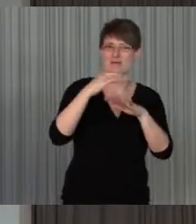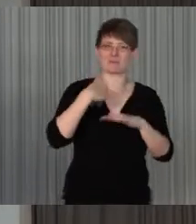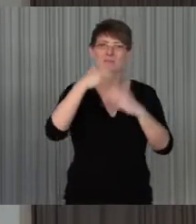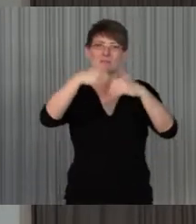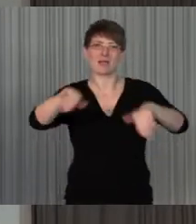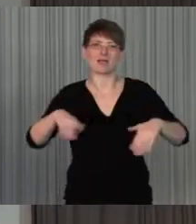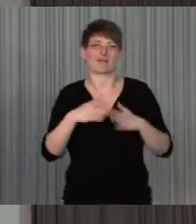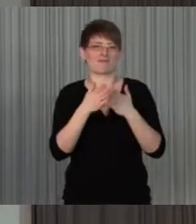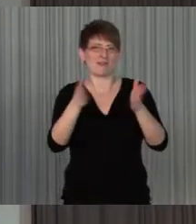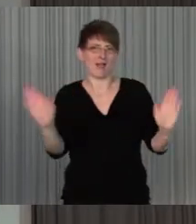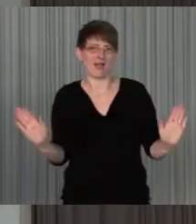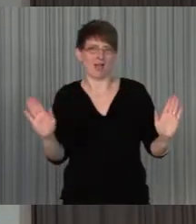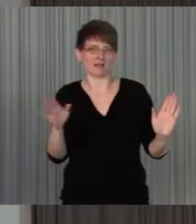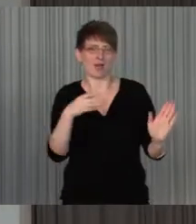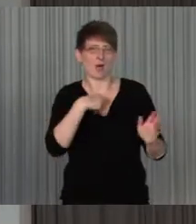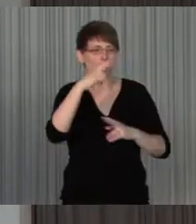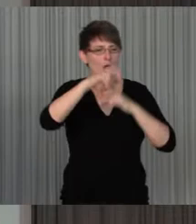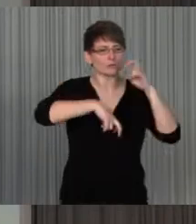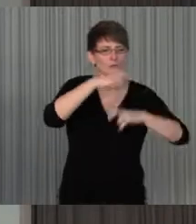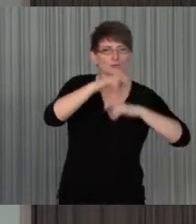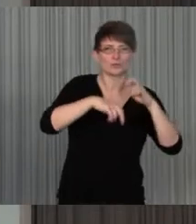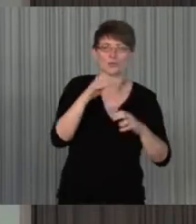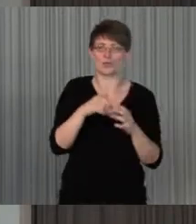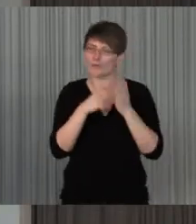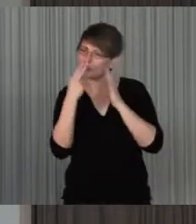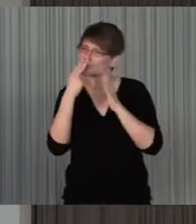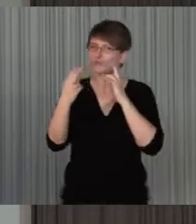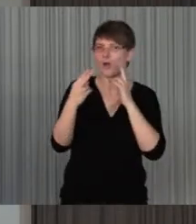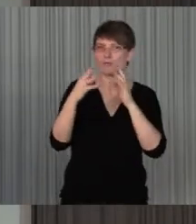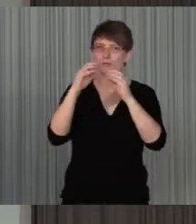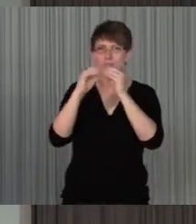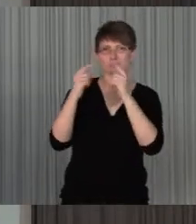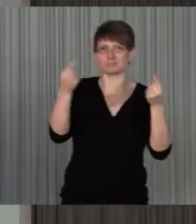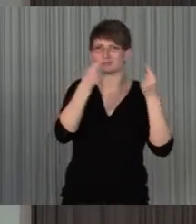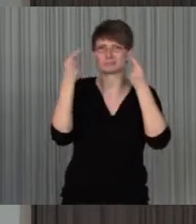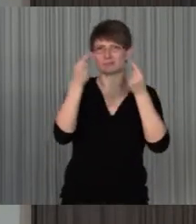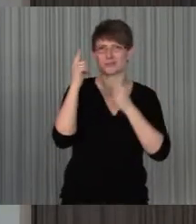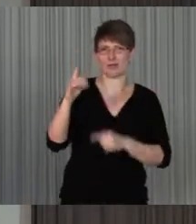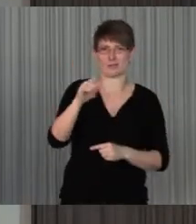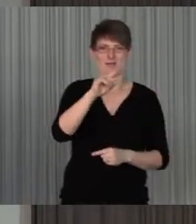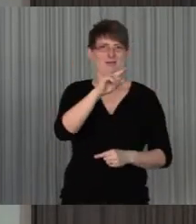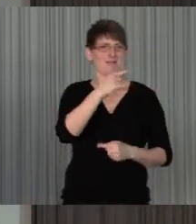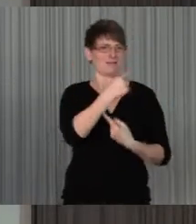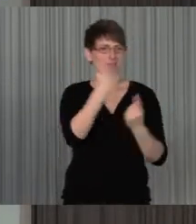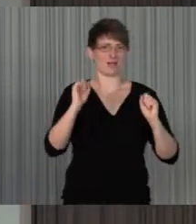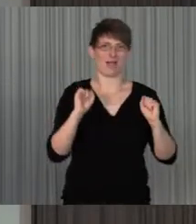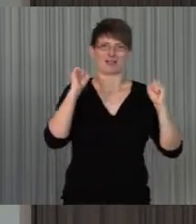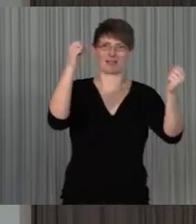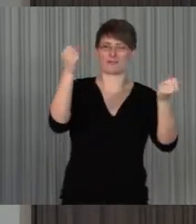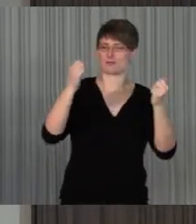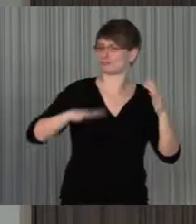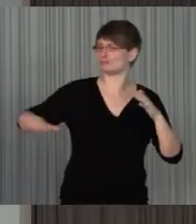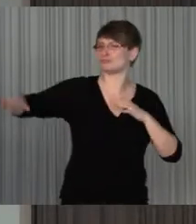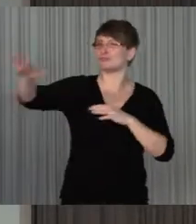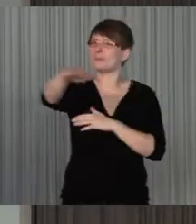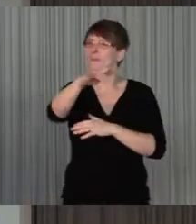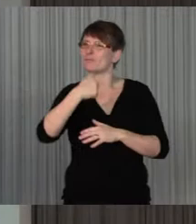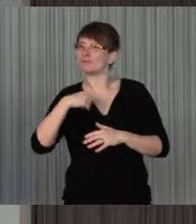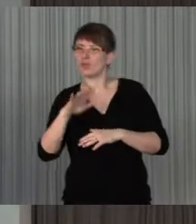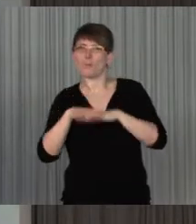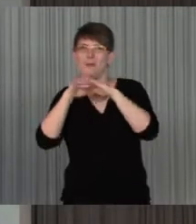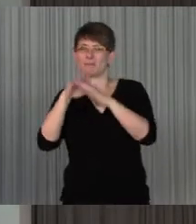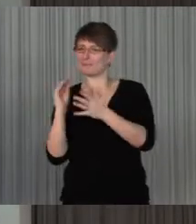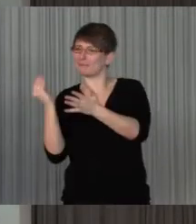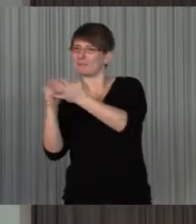Barrierefreiheit auch zu beschäftigen und dabei auch gleichzeitig aktiv zu werden. Man geht in die Gegend direkt auch selber noch mal was,